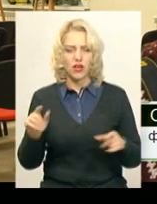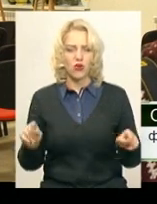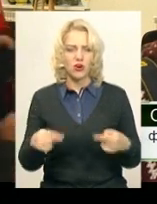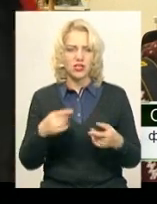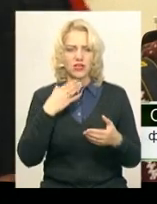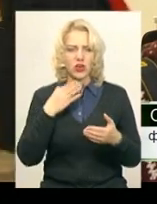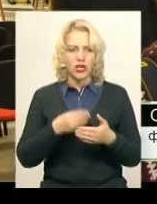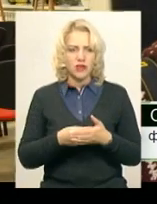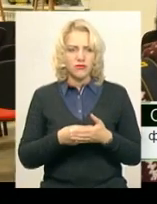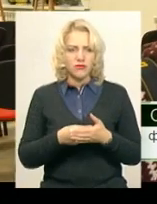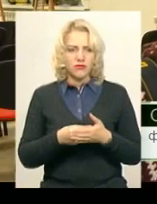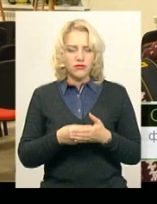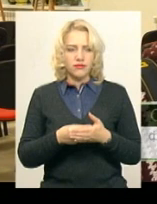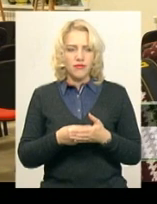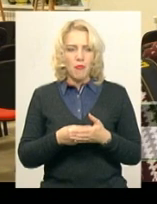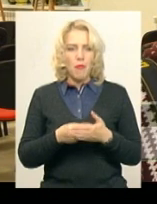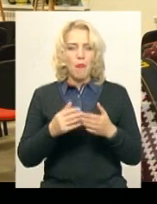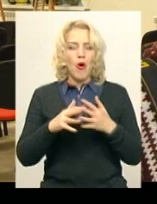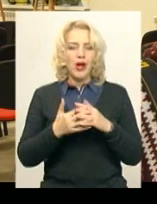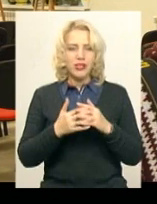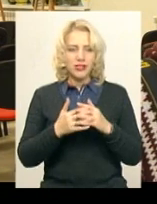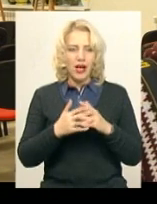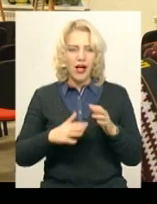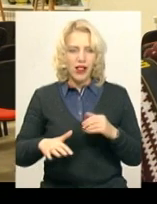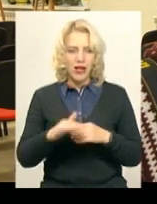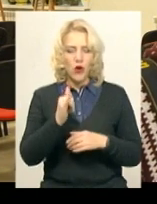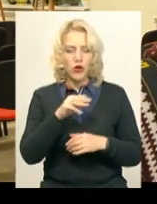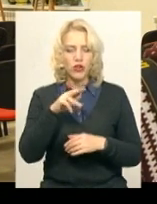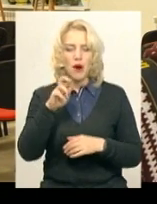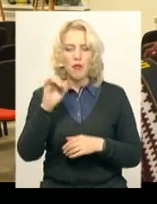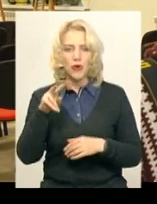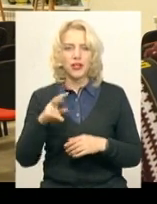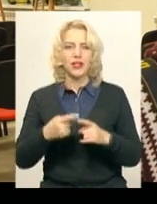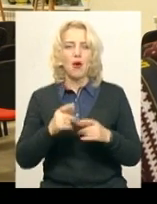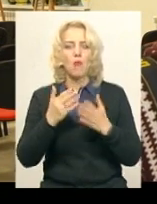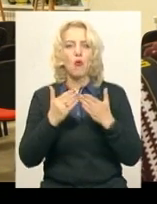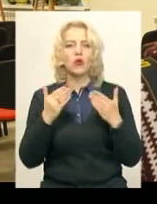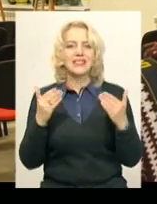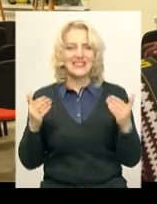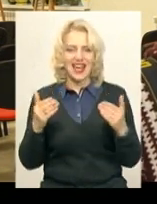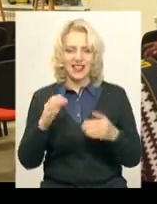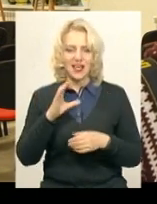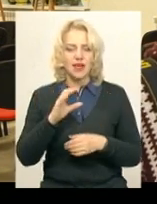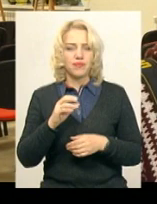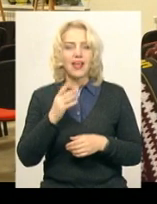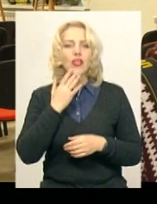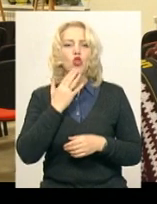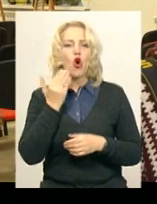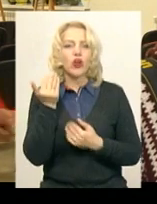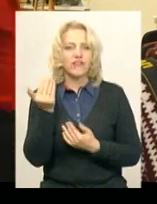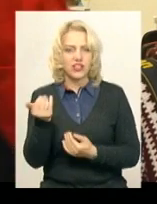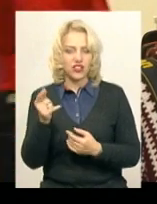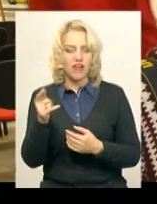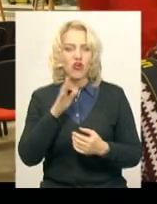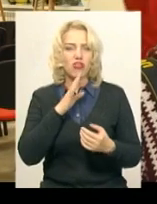самому високогірному поселенні Європи у Жгулі музей етнографічний. І там вона грає